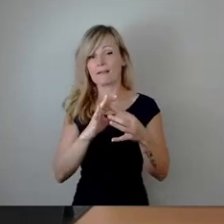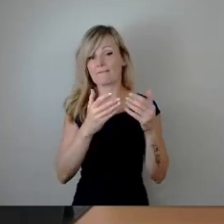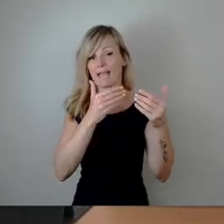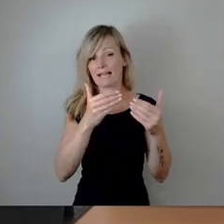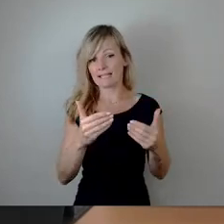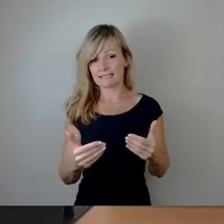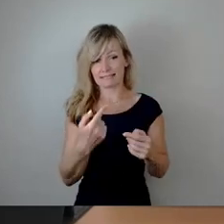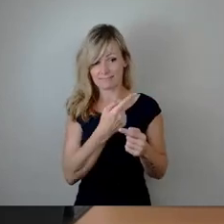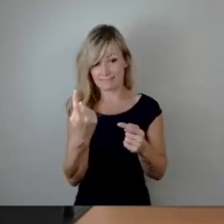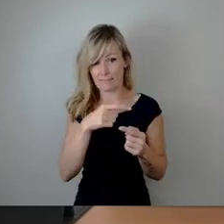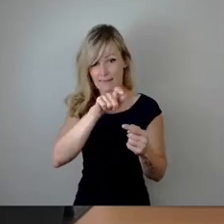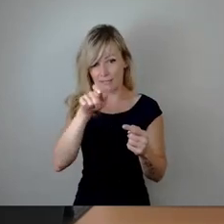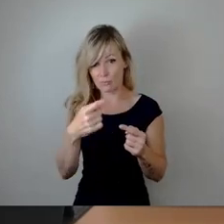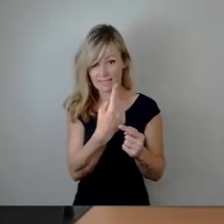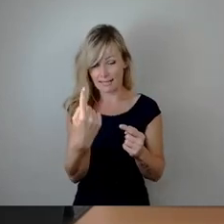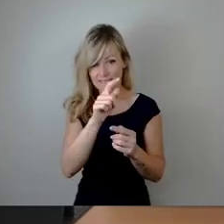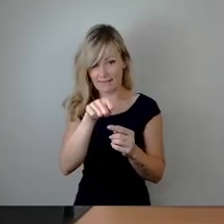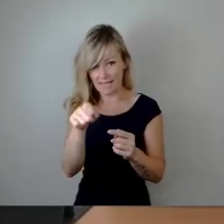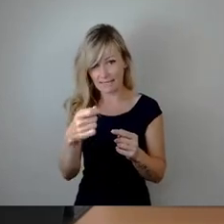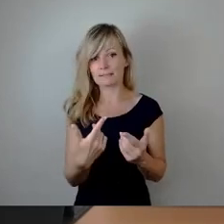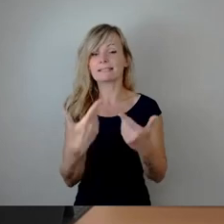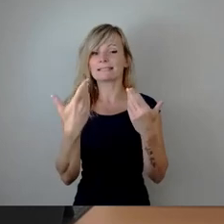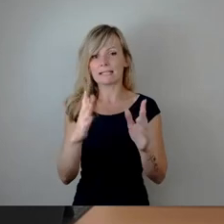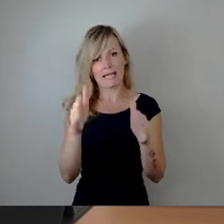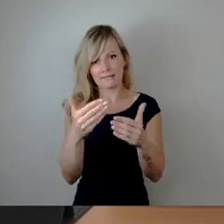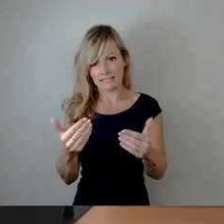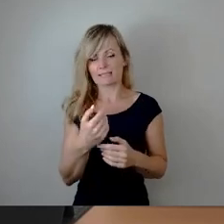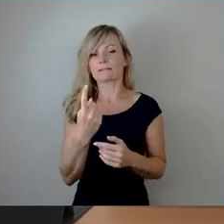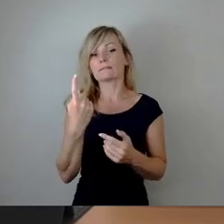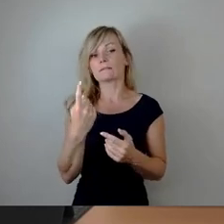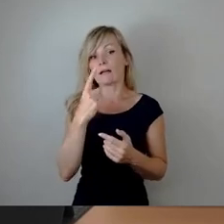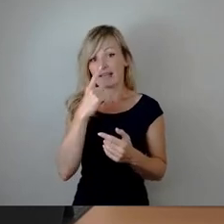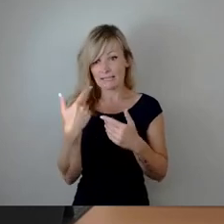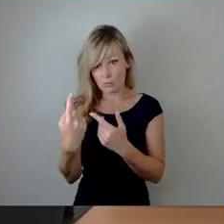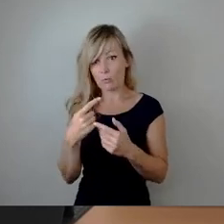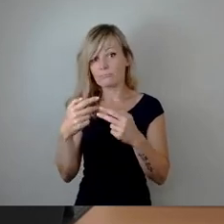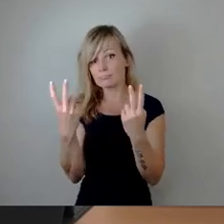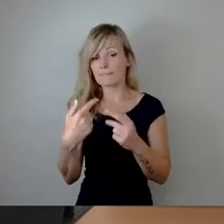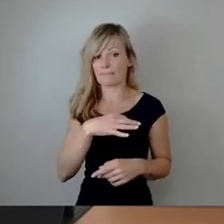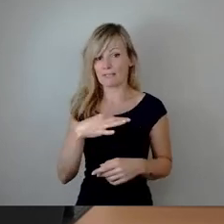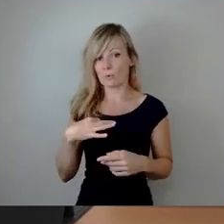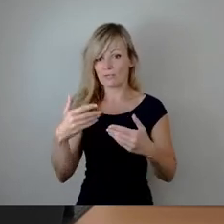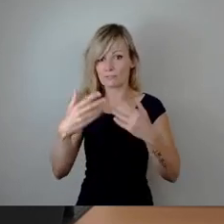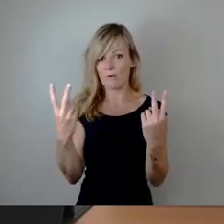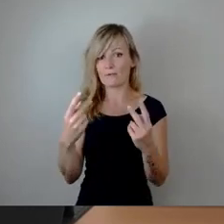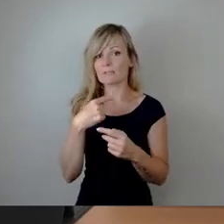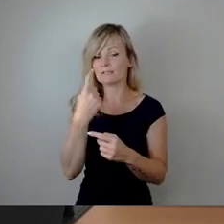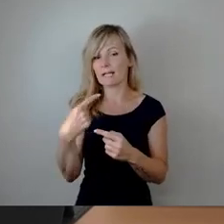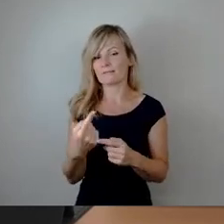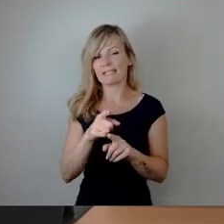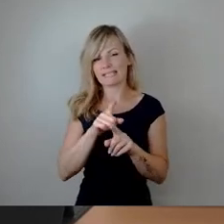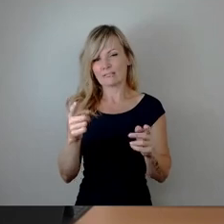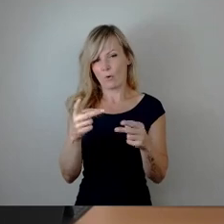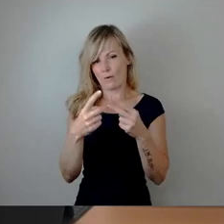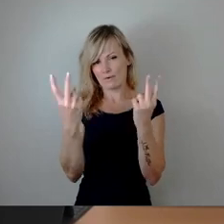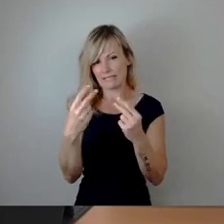Ich müsste ansonsten die Nichtöffentlichkeit herstellen, wenn konkrete persönliche Verhältnisse der Ausscheidenden diskutiert werden